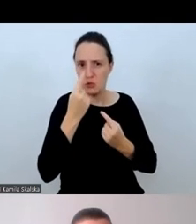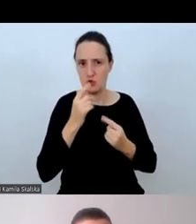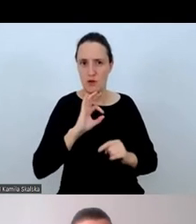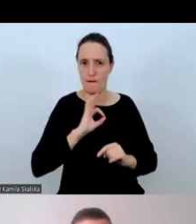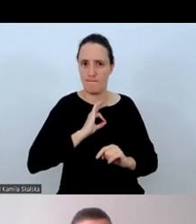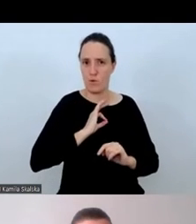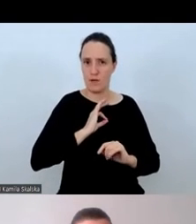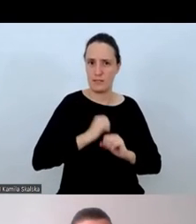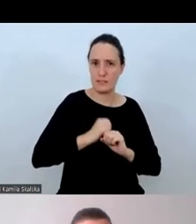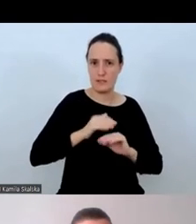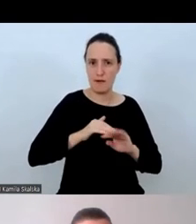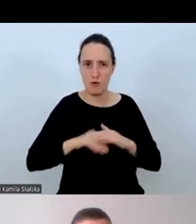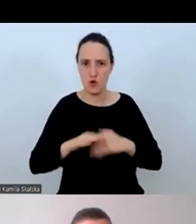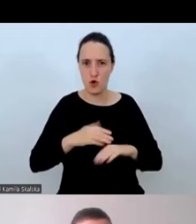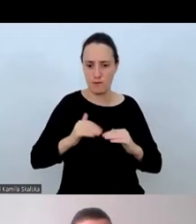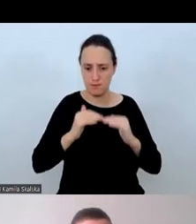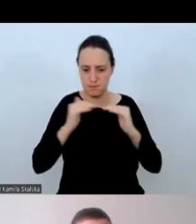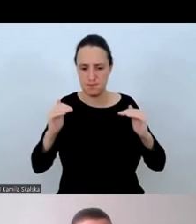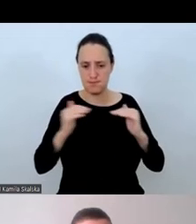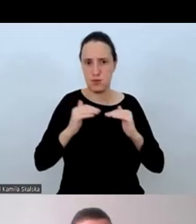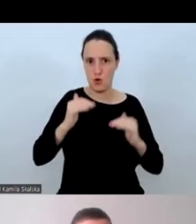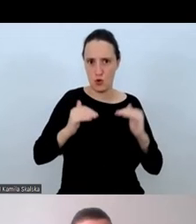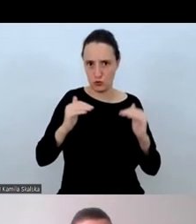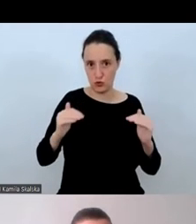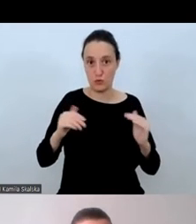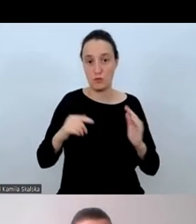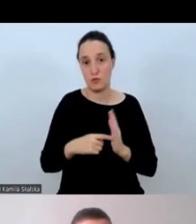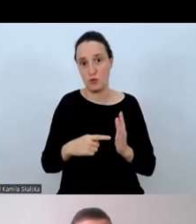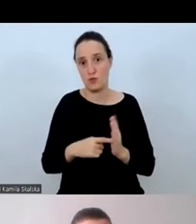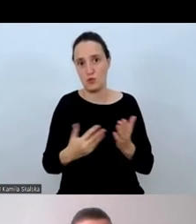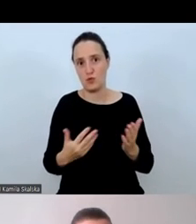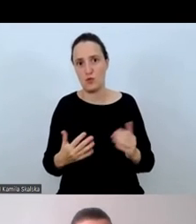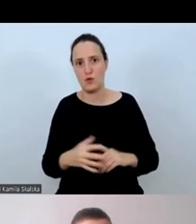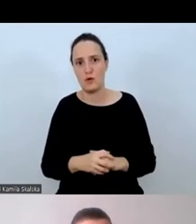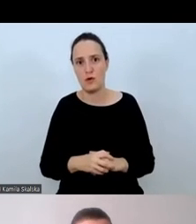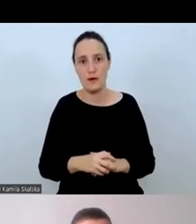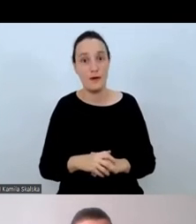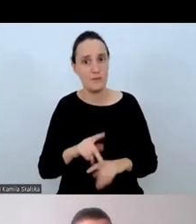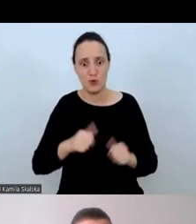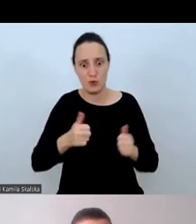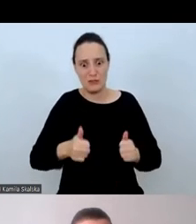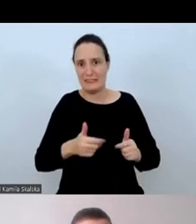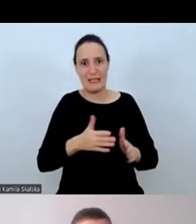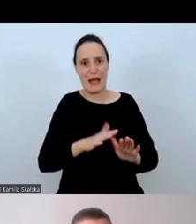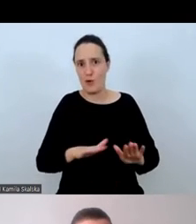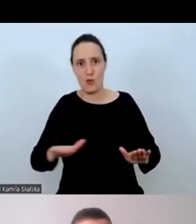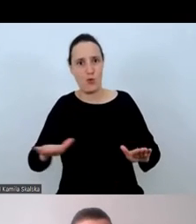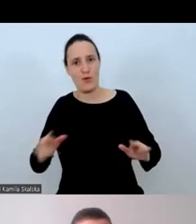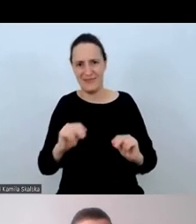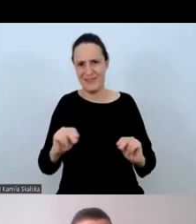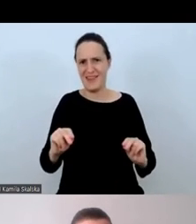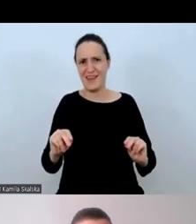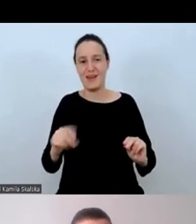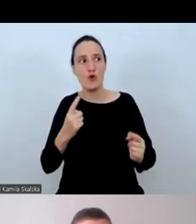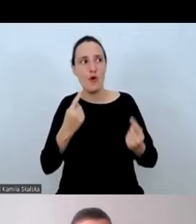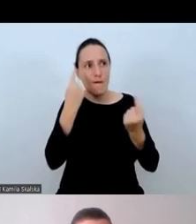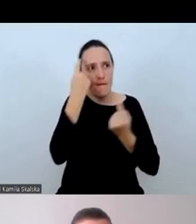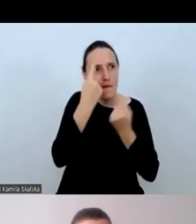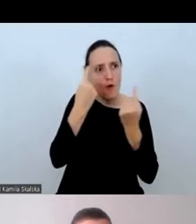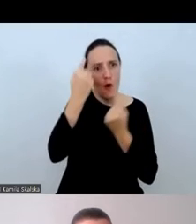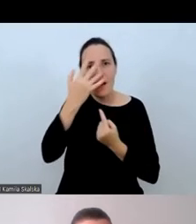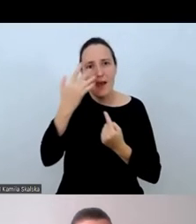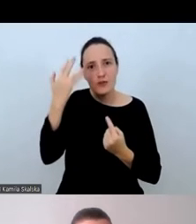To nie jest stała, to jest skumulowana średnia kolejnych wyobrażeń o sobie,